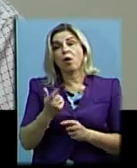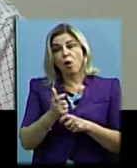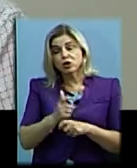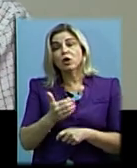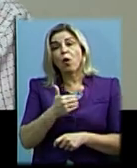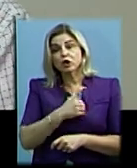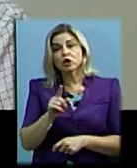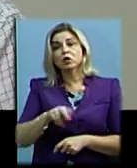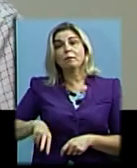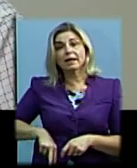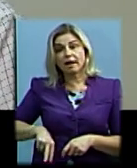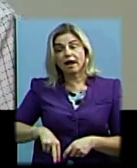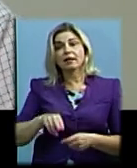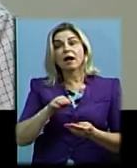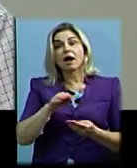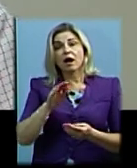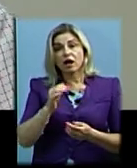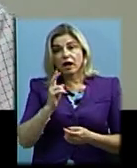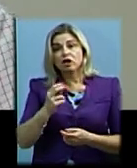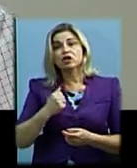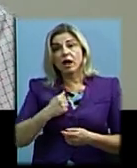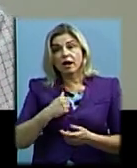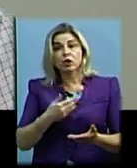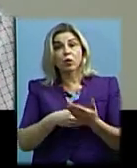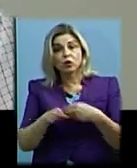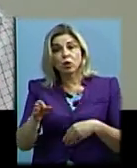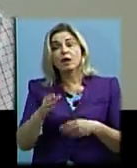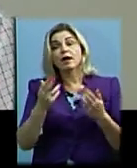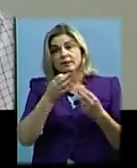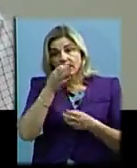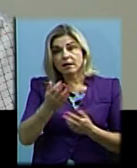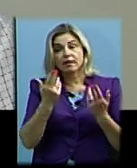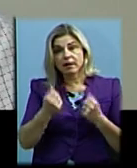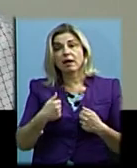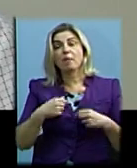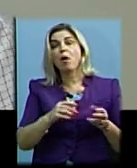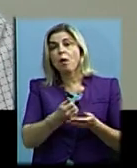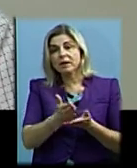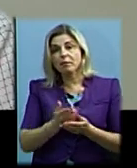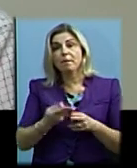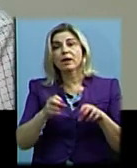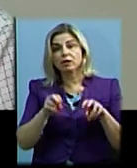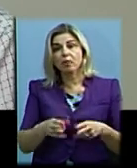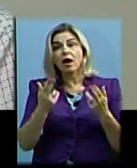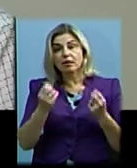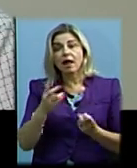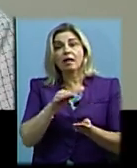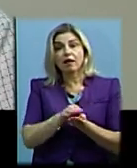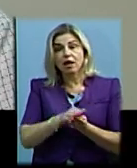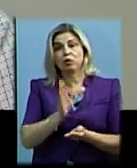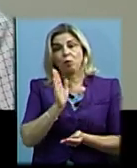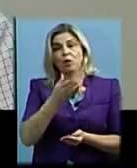хотів, щоб директор КПД, на жаль, він пішов, сказав, так, я можу забезпечити безпеку, так, на кладовищі буде красиво.